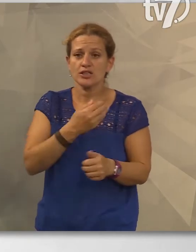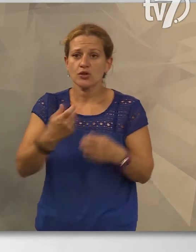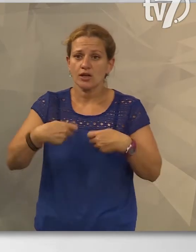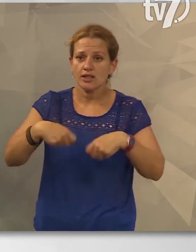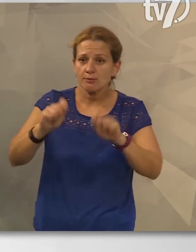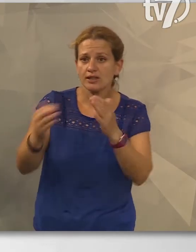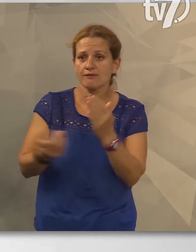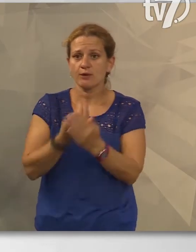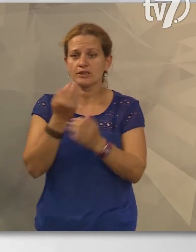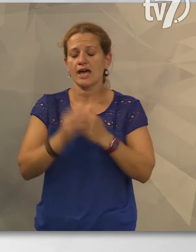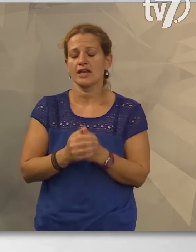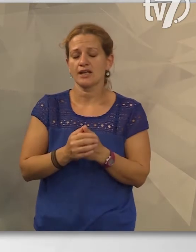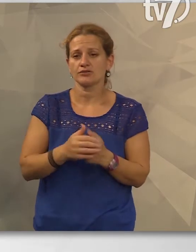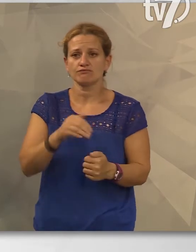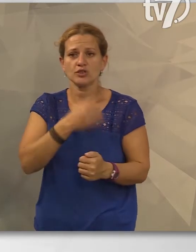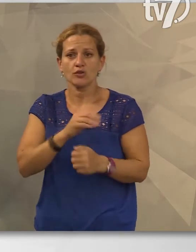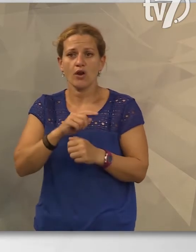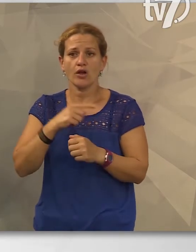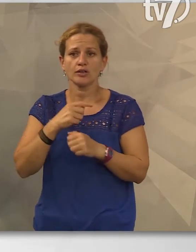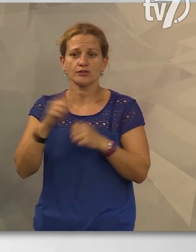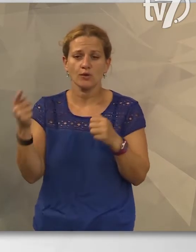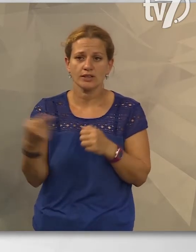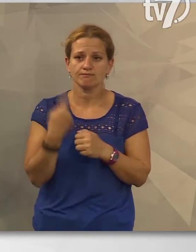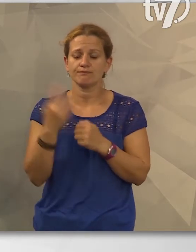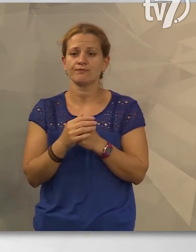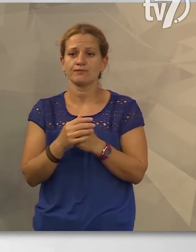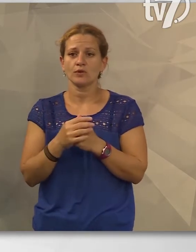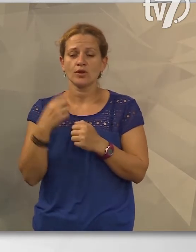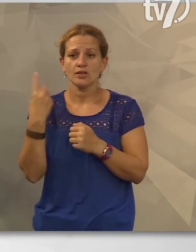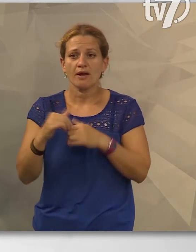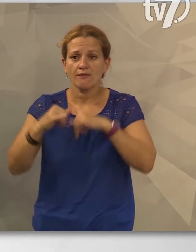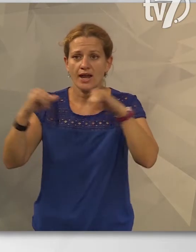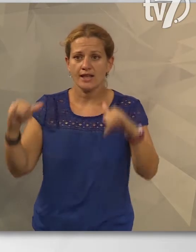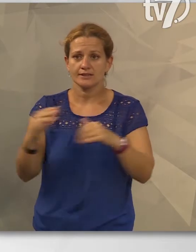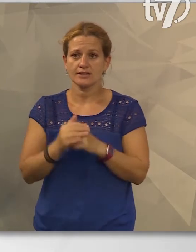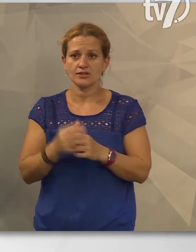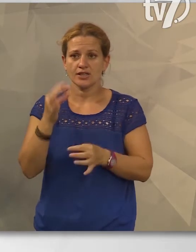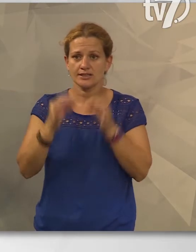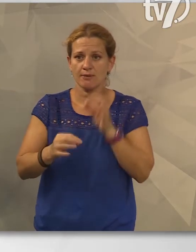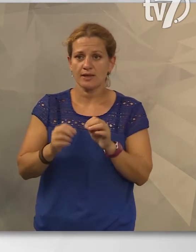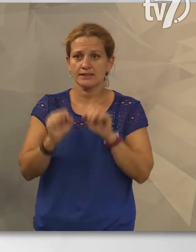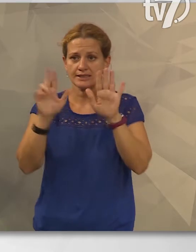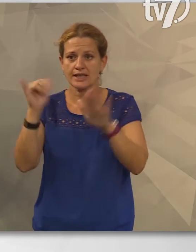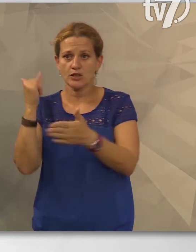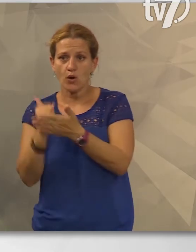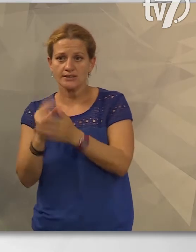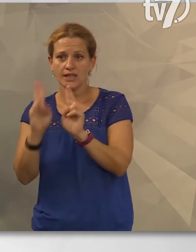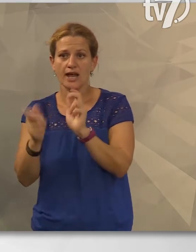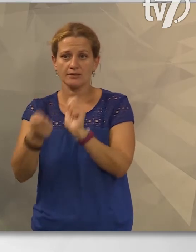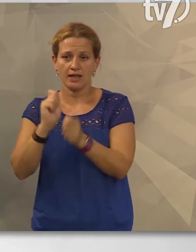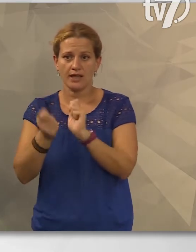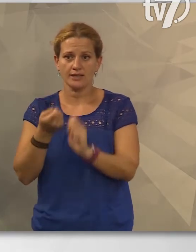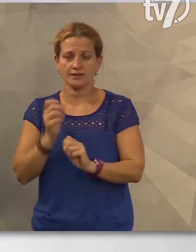felújítására, valamint iskolai tornatermek, tornaszobák fejlesztésére szeptember 18-ig pályázhatnak.